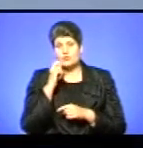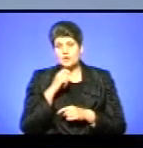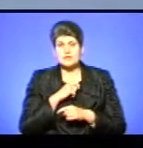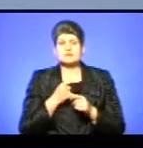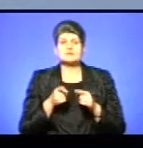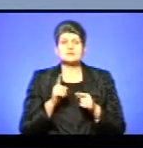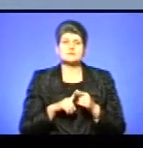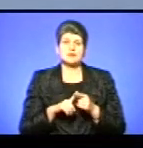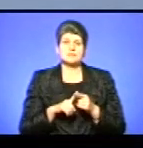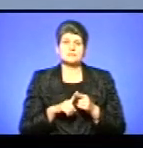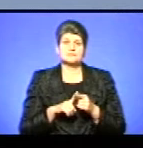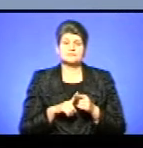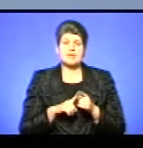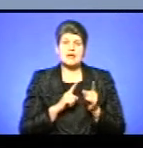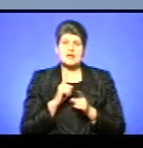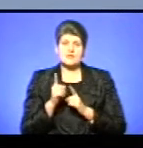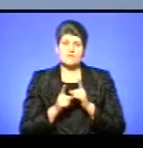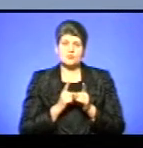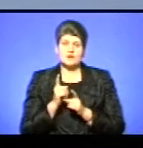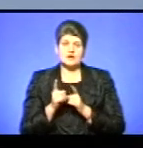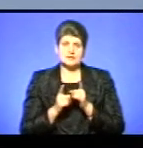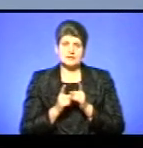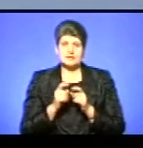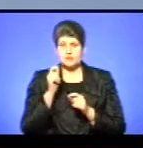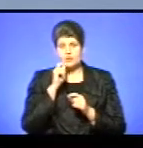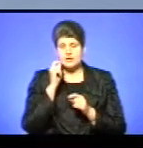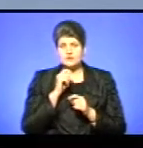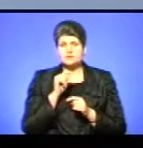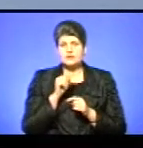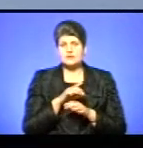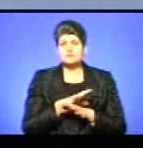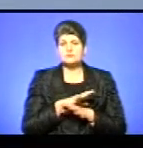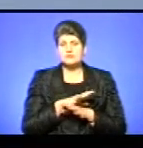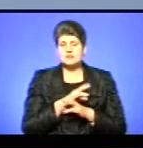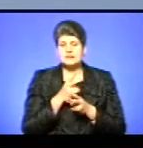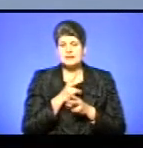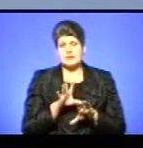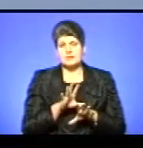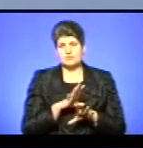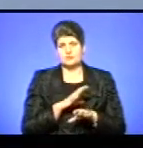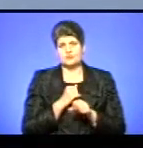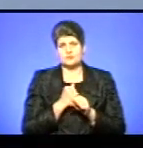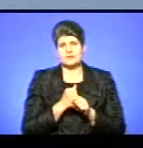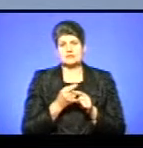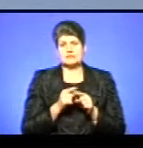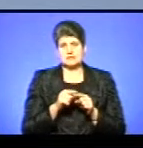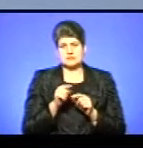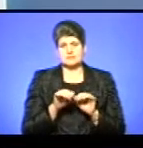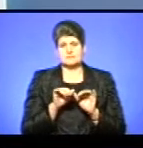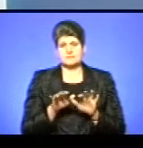це реформувати і змінити країну таким чином, щоб не доводилось більше робити таких речей, яких ми робили